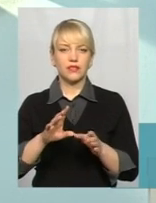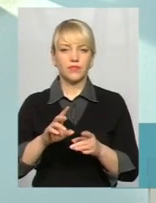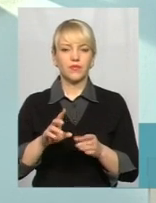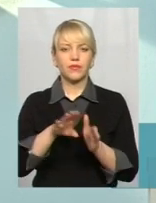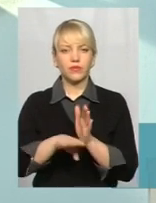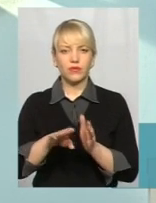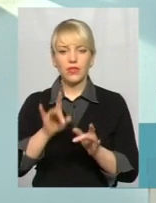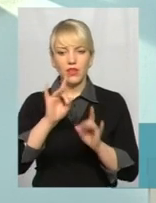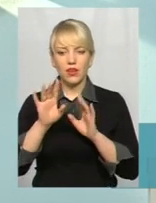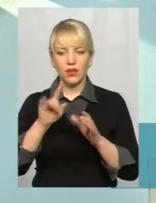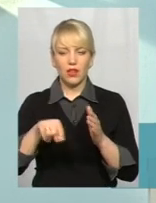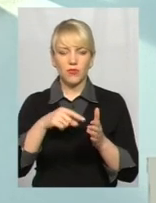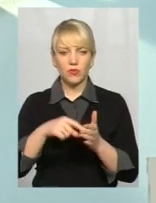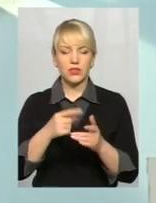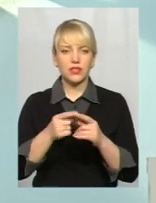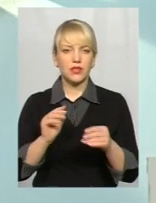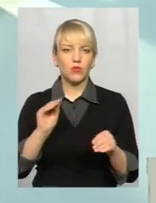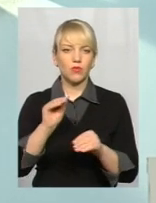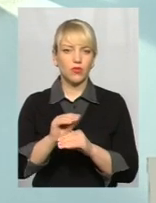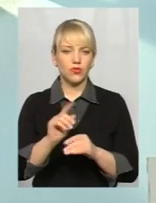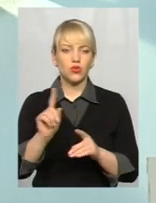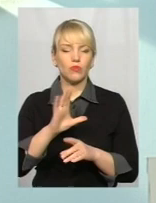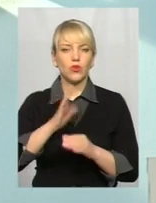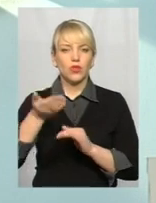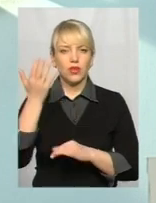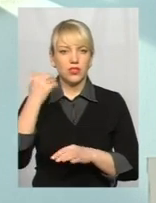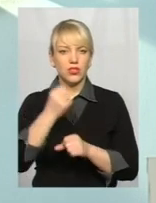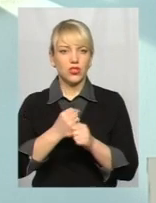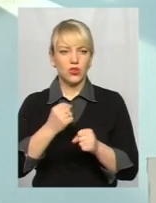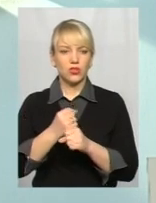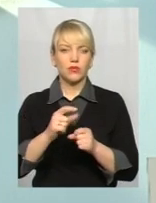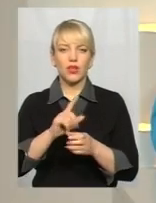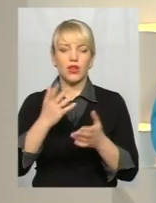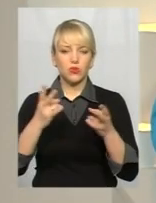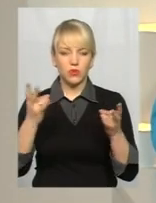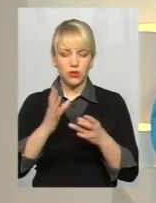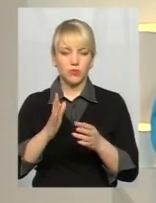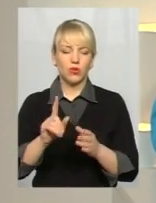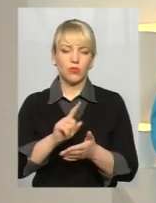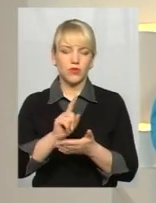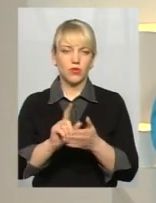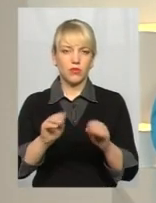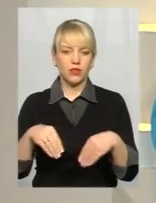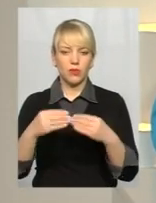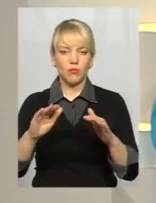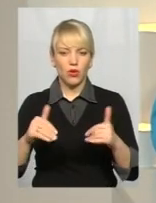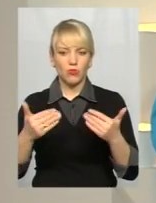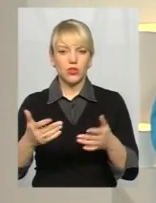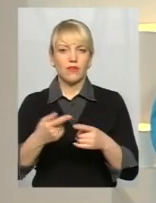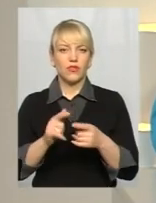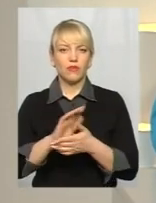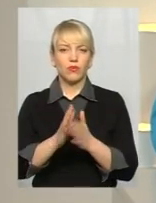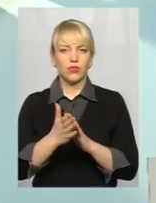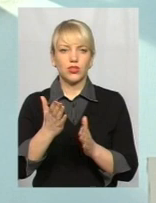ті положення, яке вже було розроблено. І отут є, ну, якщо потрібно буде, ми обов'язково надамо ці всі пропозиції, і вони є в положенні озвученні,